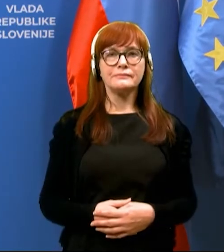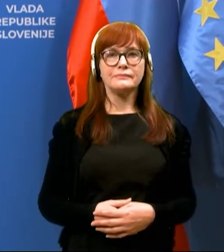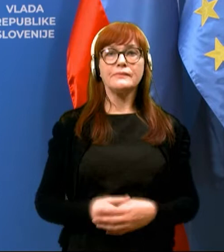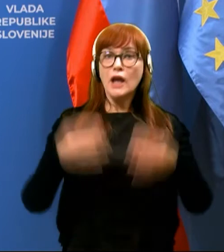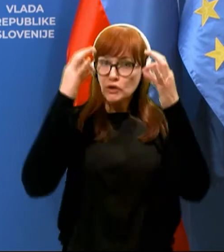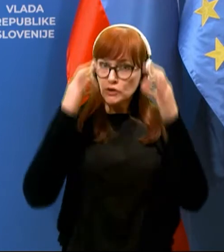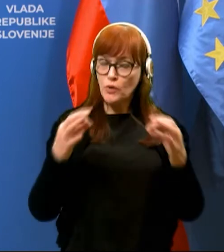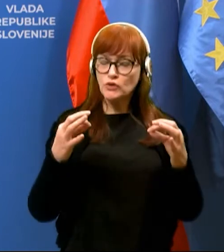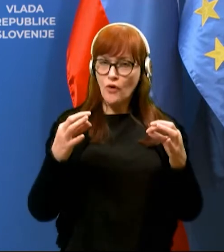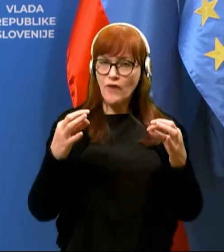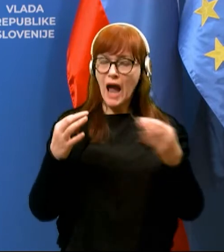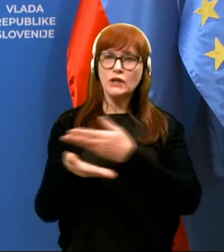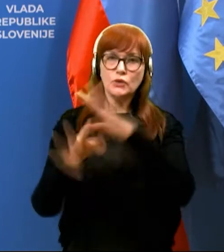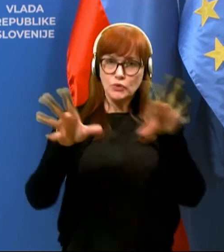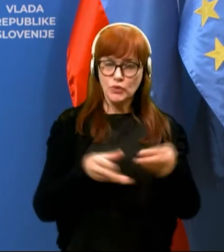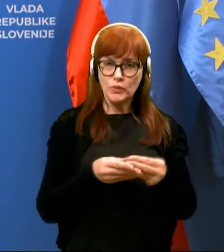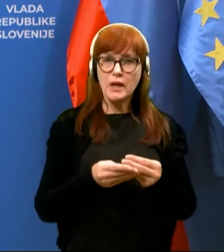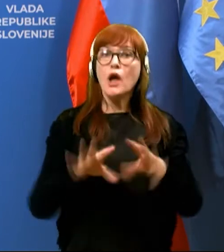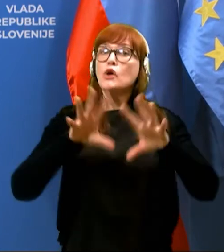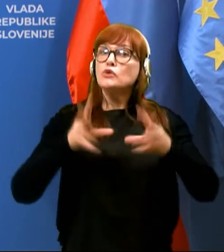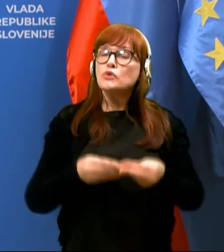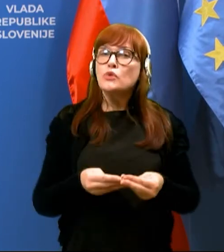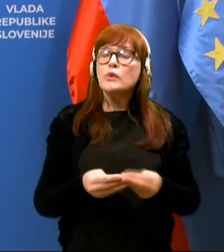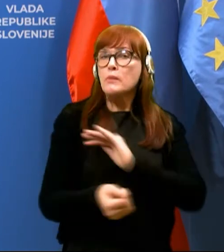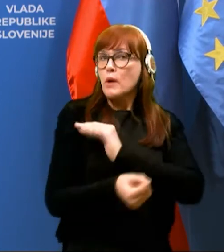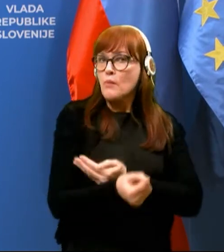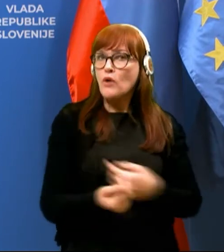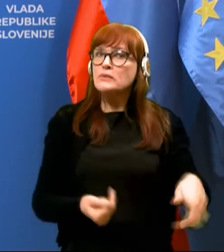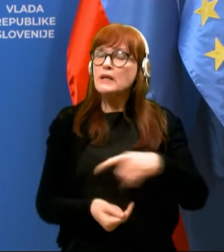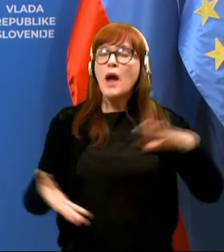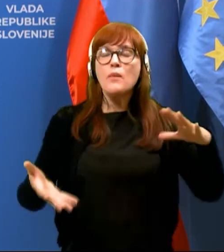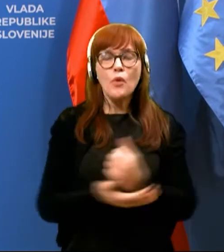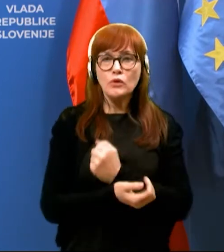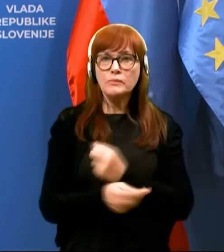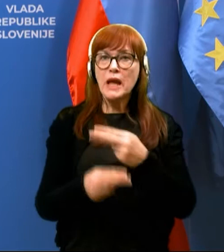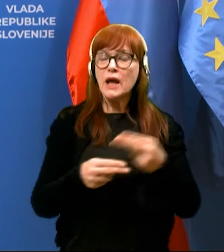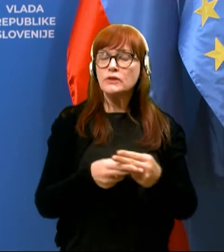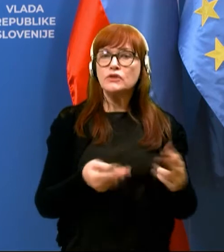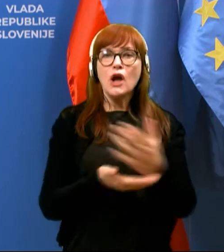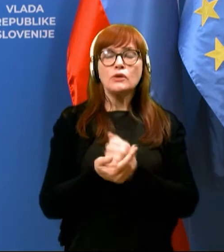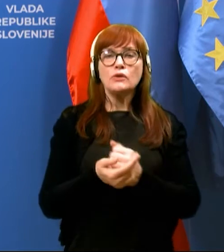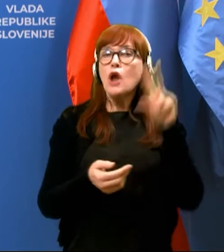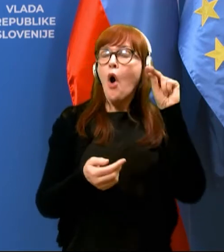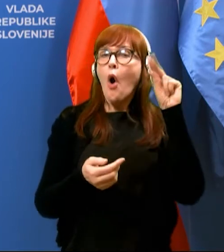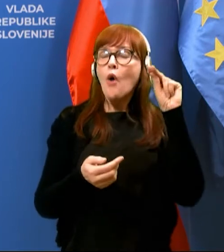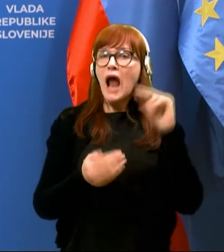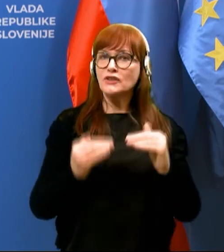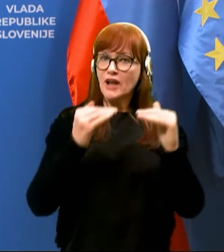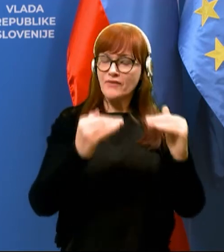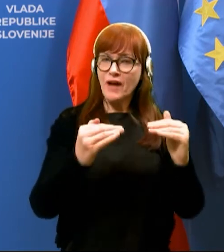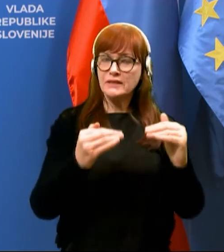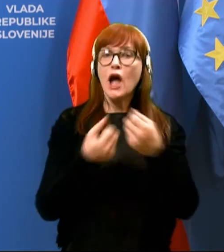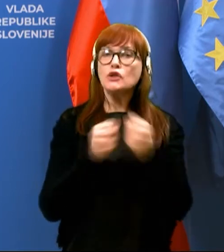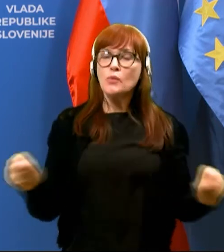Spoštovane, spoštovani, skupnimi močmi nam je uspelo, da smo v državi dosegli oranžna faza. Sproščanje